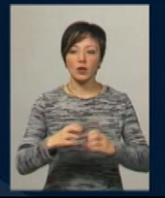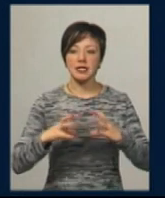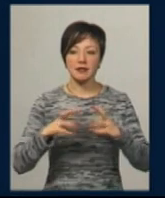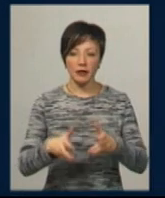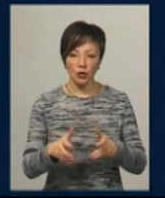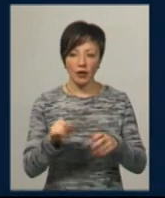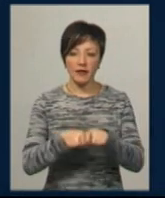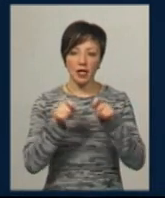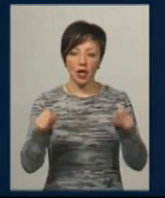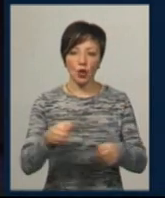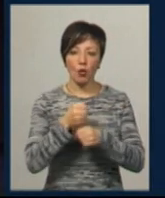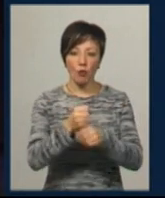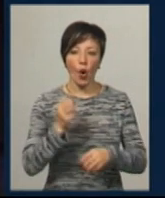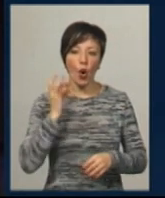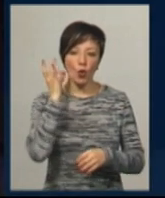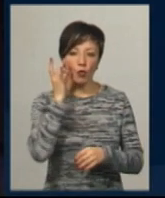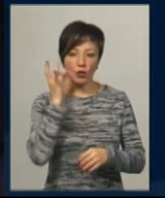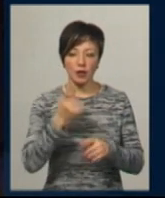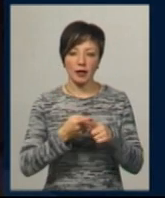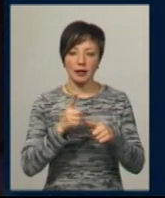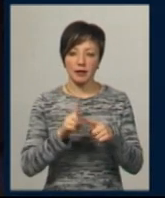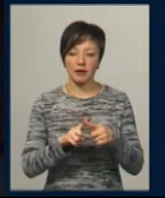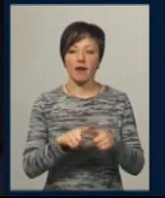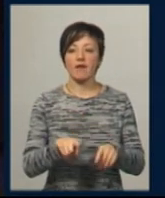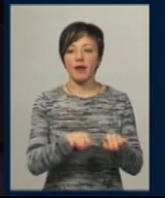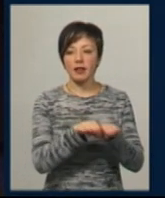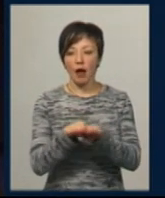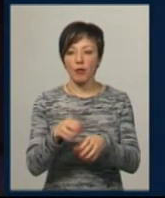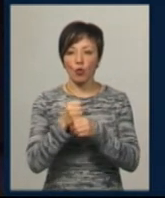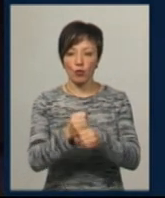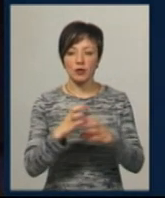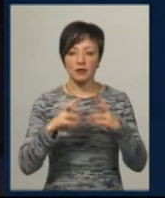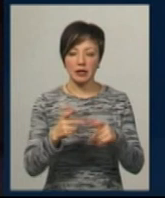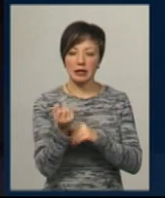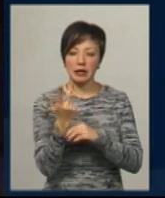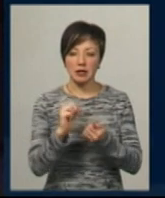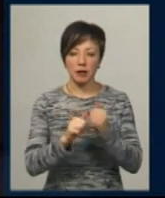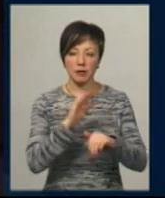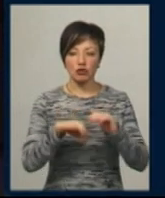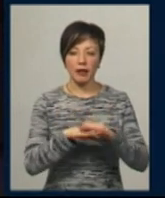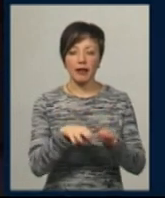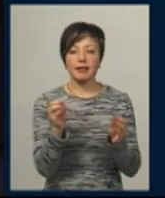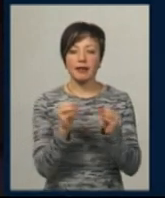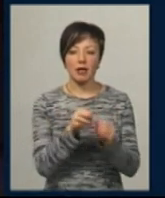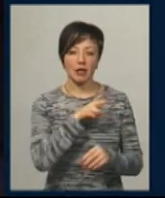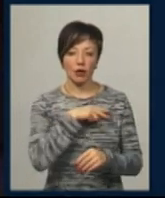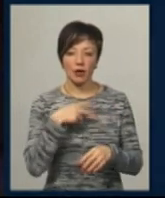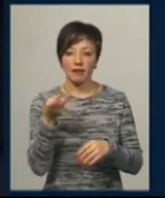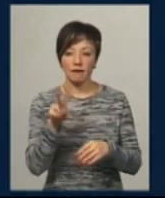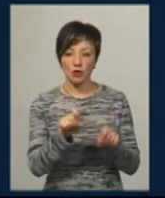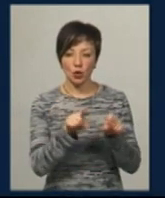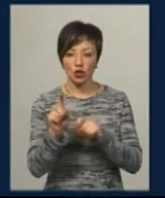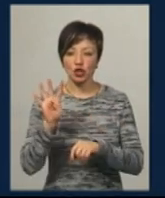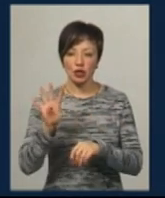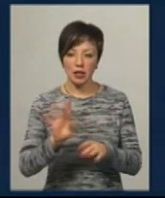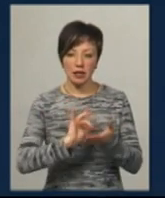учасників всіх вікових категорій. У етапі Кубку світу змагалися 13 кам'янчан, які здобули 10 нагород, 2 золоті, 4 срібні та